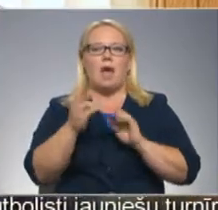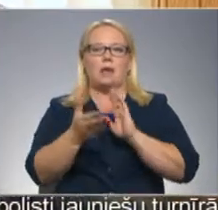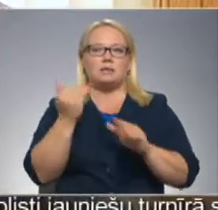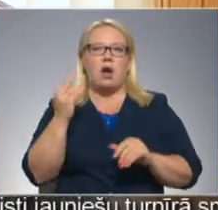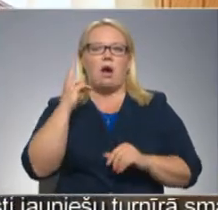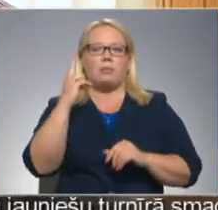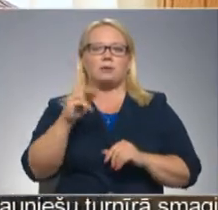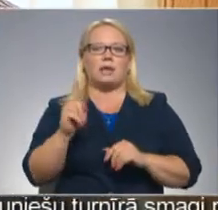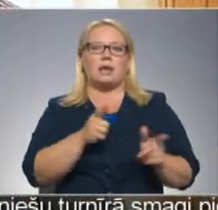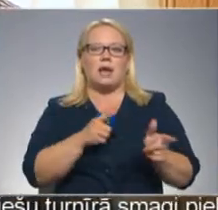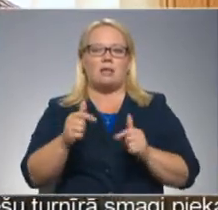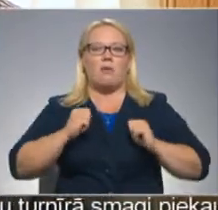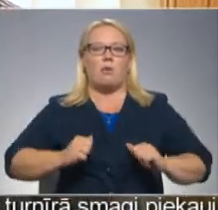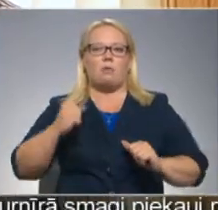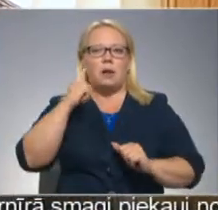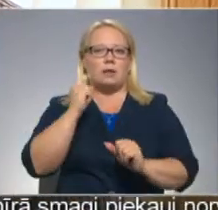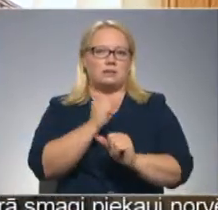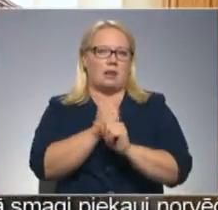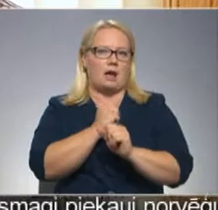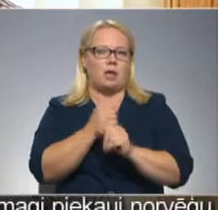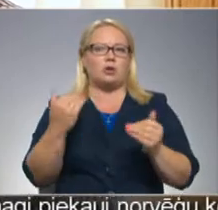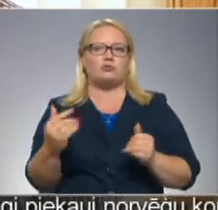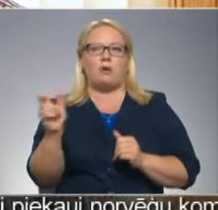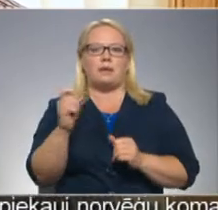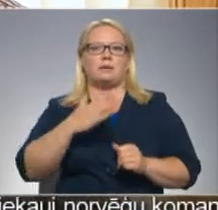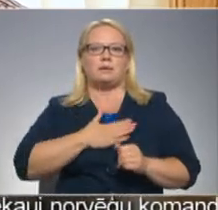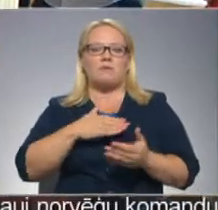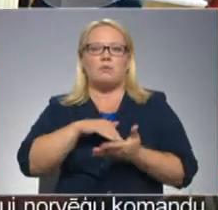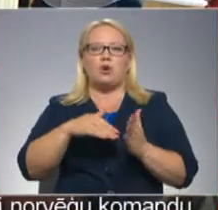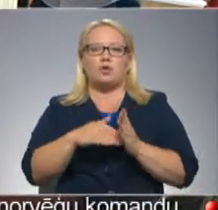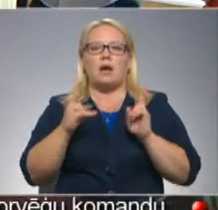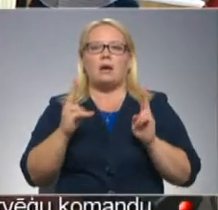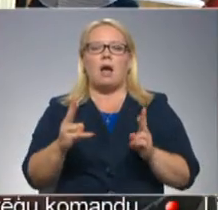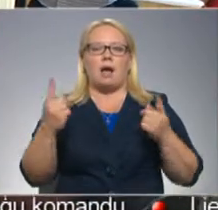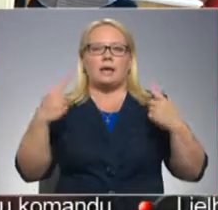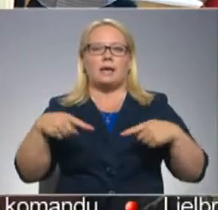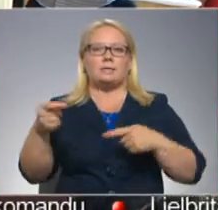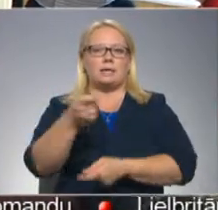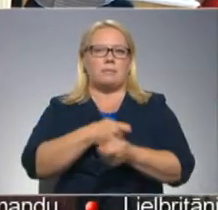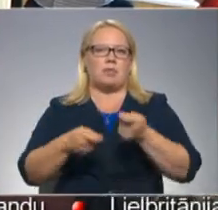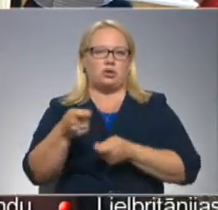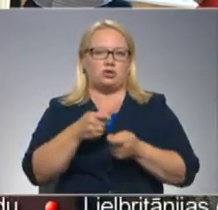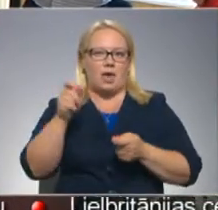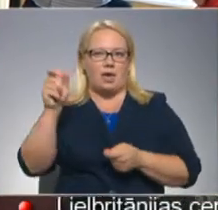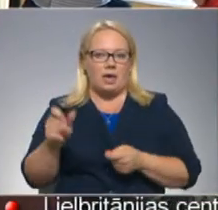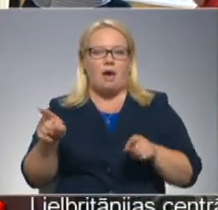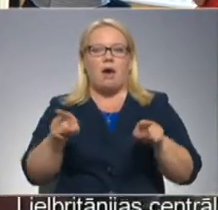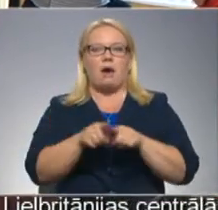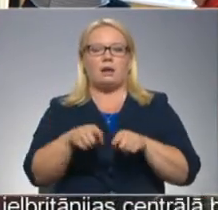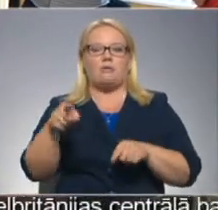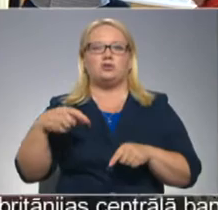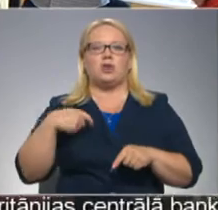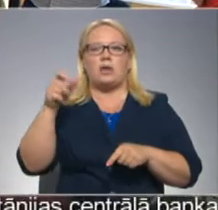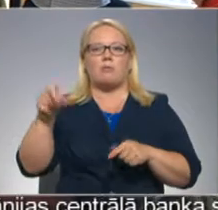apliecinot, ka ir gatavs godprātīgi strādāt, šobrīd sevi pozicionējot kā krīzes menedžeri. Arī viņš nokļūs